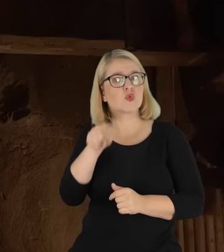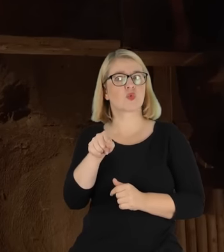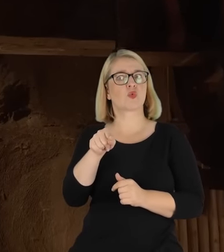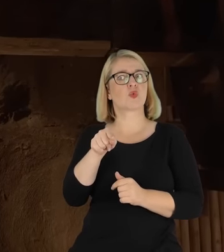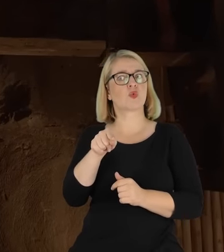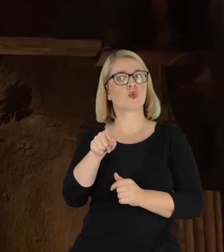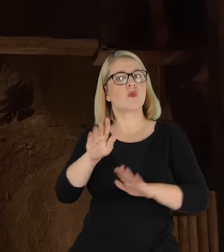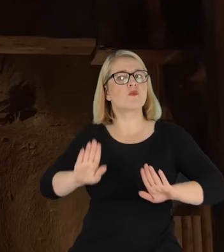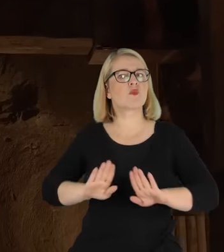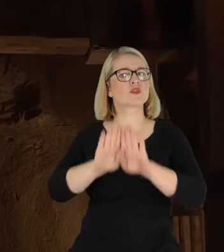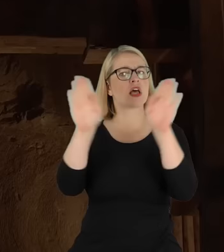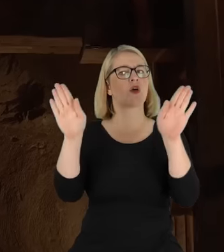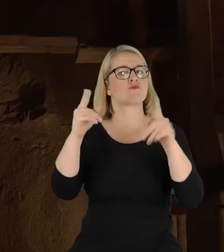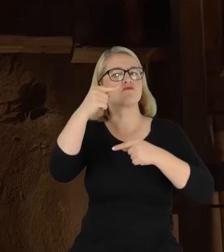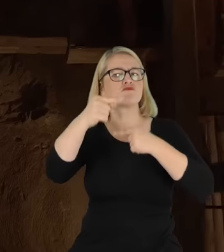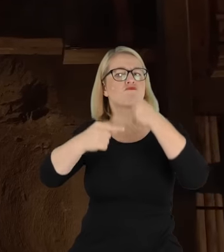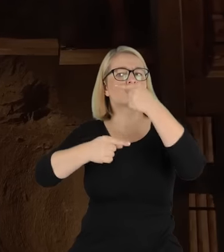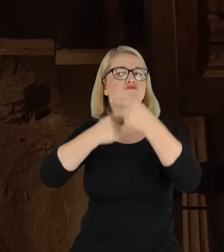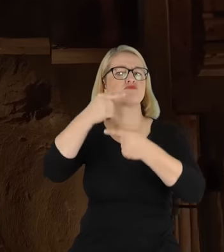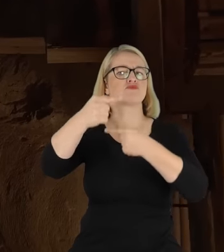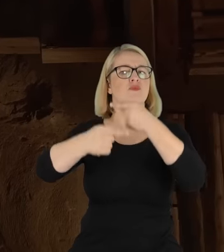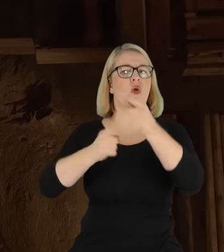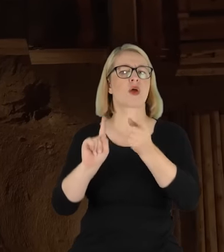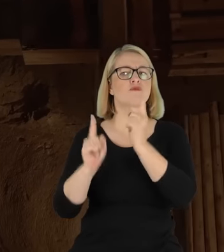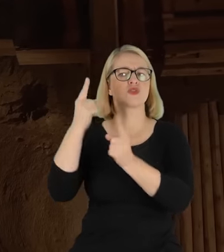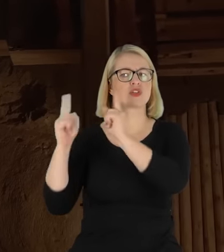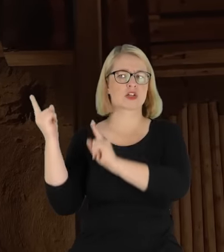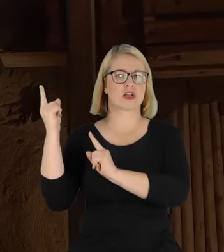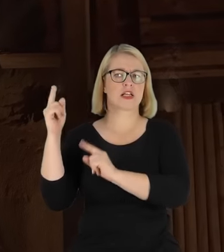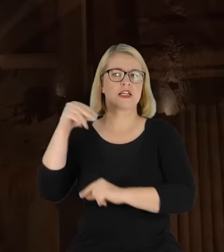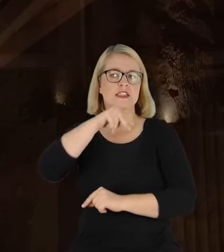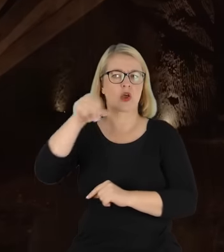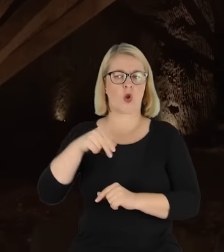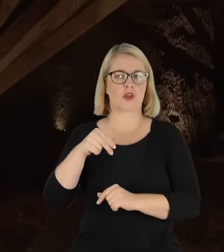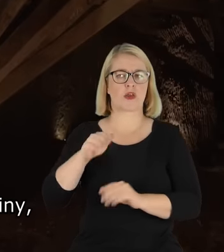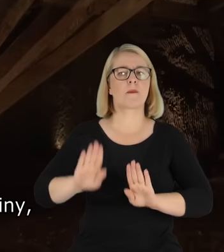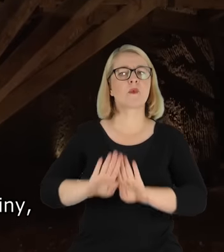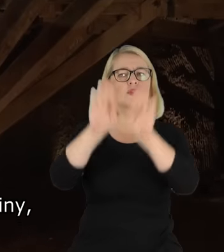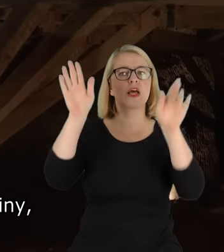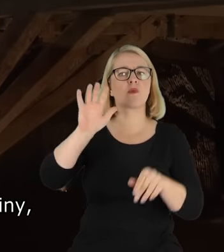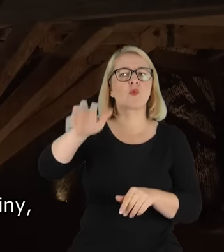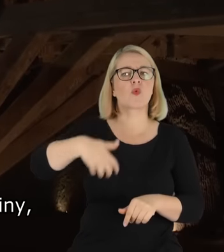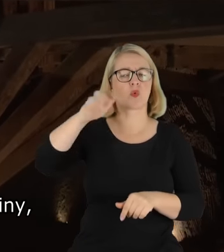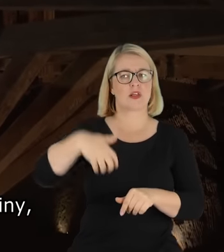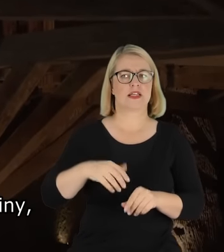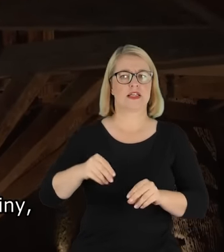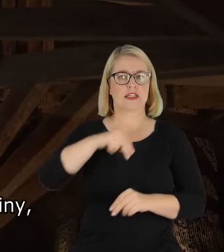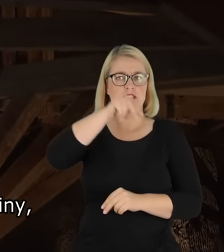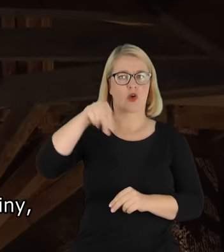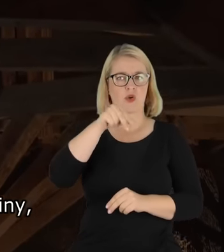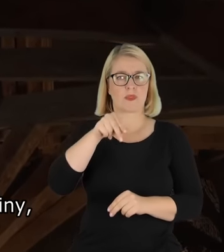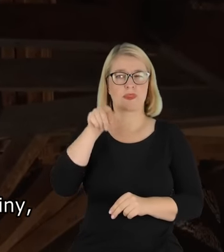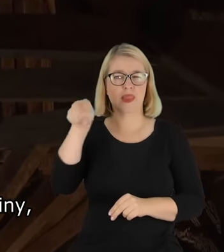muzeum przemysłu solnego, muzeum górnictwa solnego. Z komór wydobyto